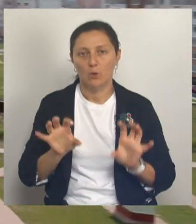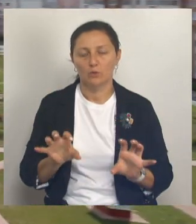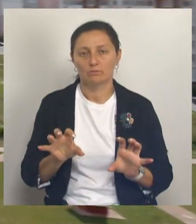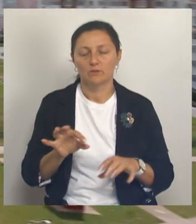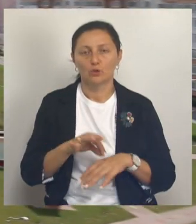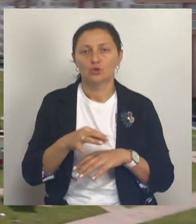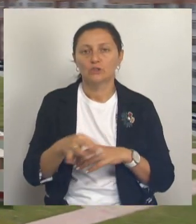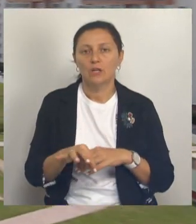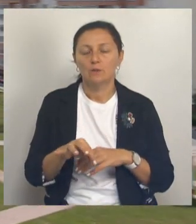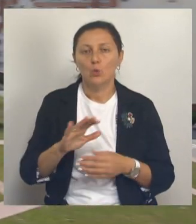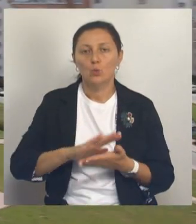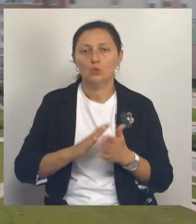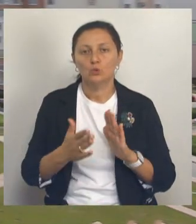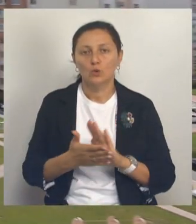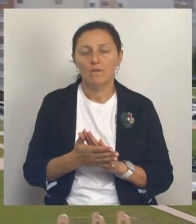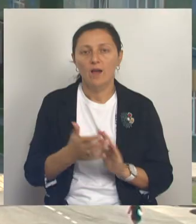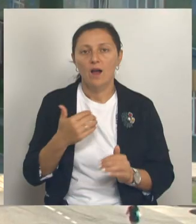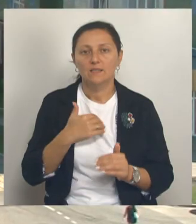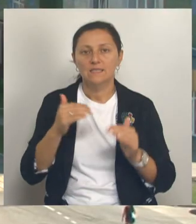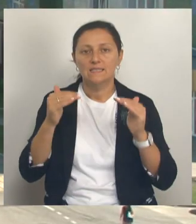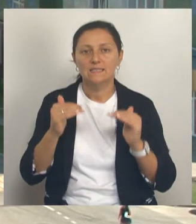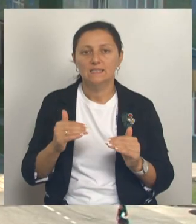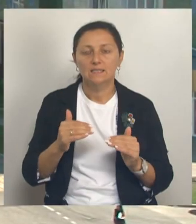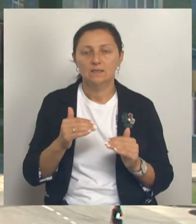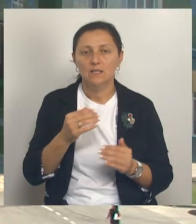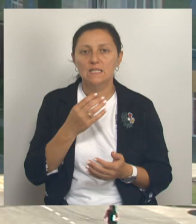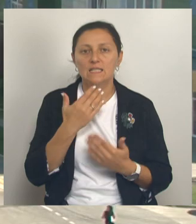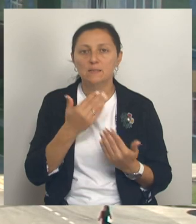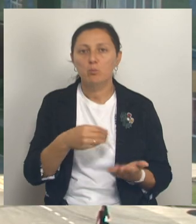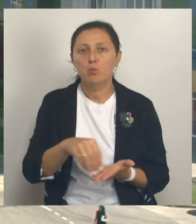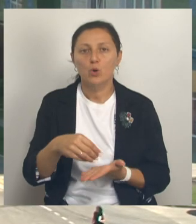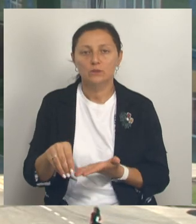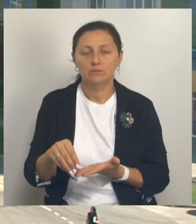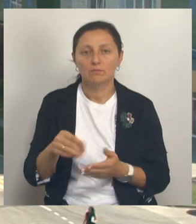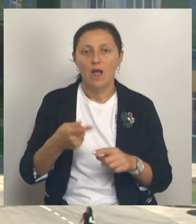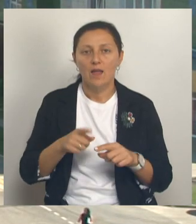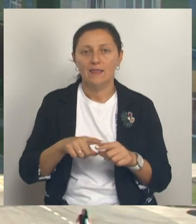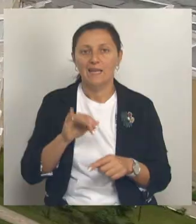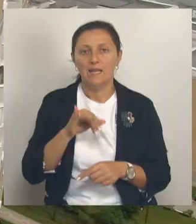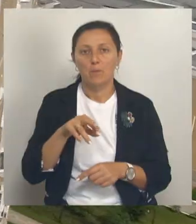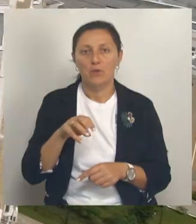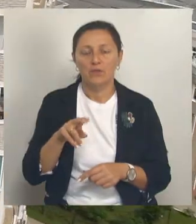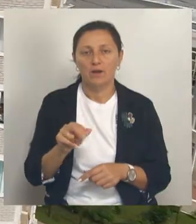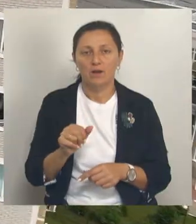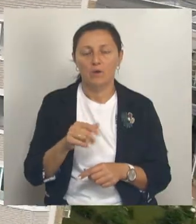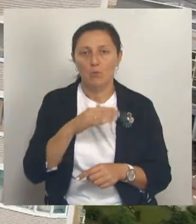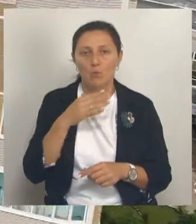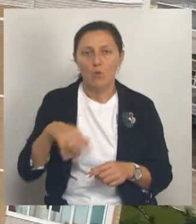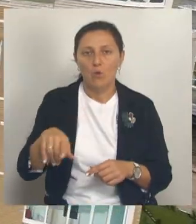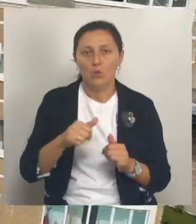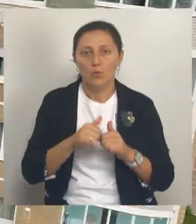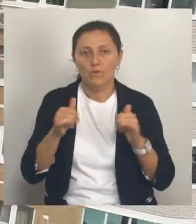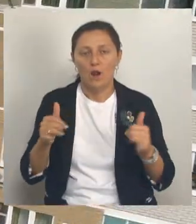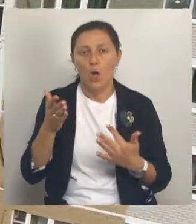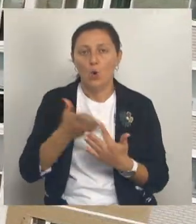условия выдач, правительство хочет снизить спрос на жилье по субсидируемым программам. Такая ипотека стала слишком сильно доминировать на рынке. Под